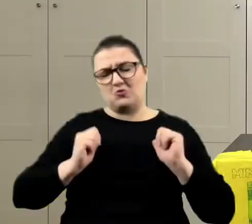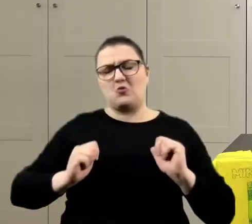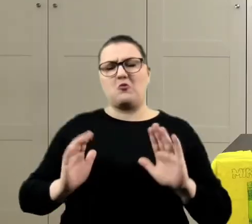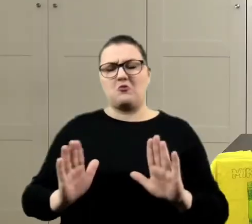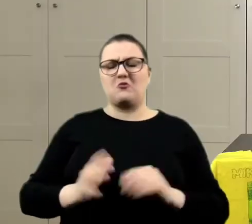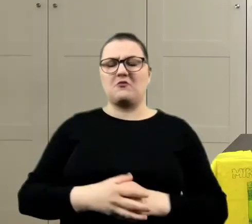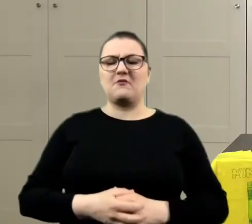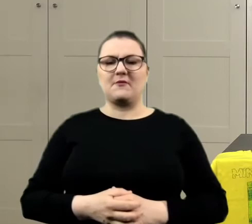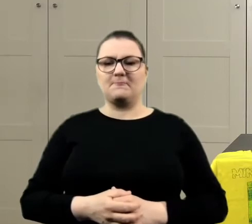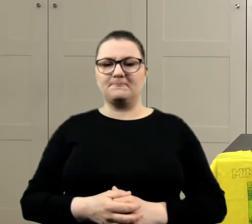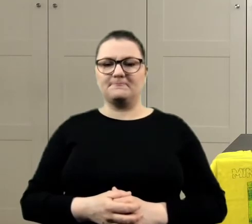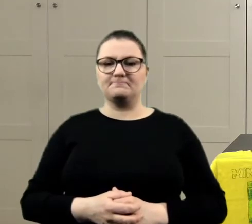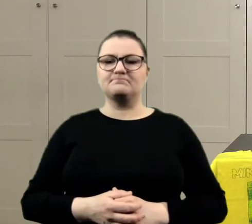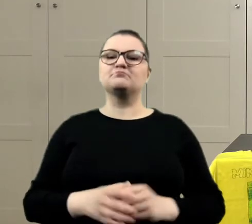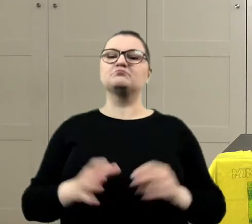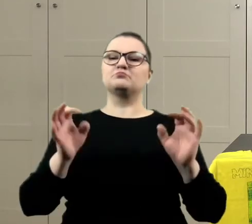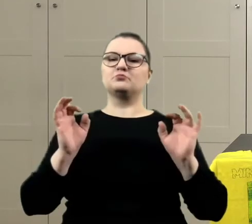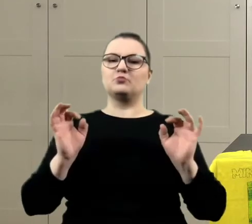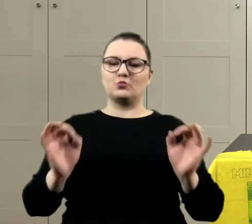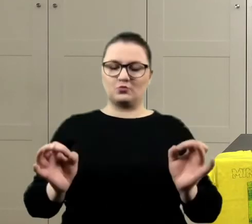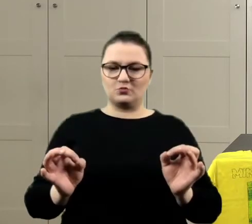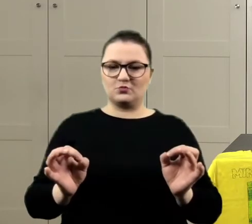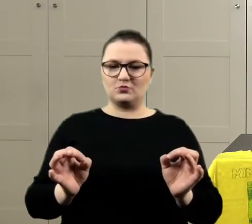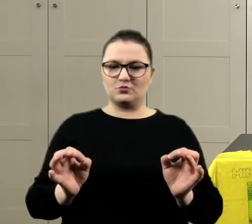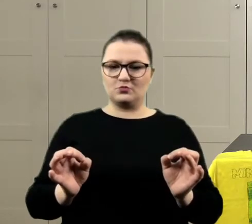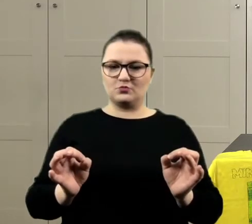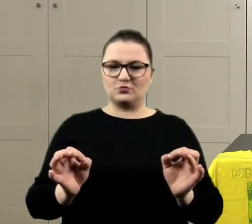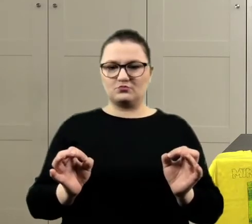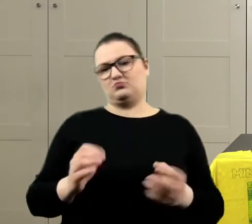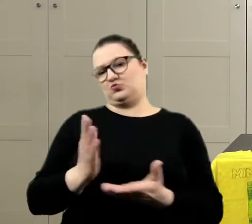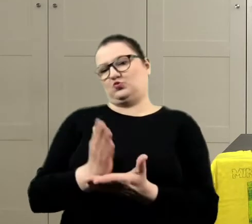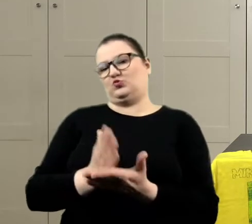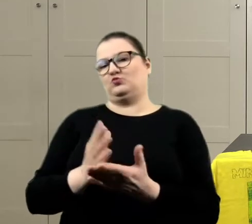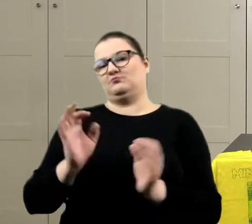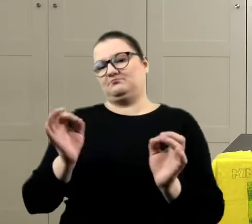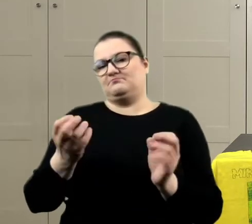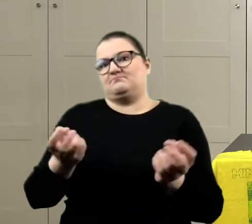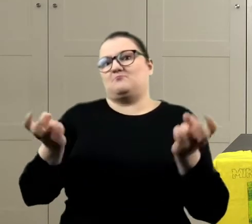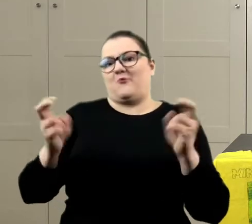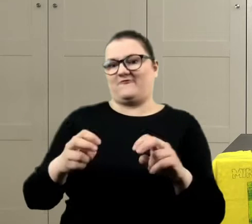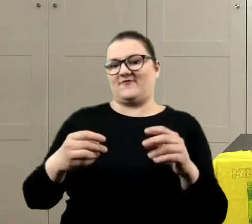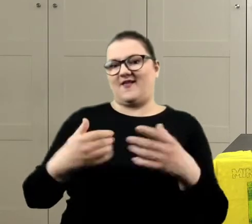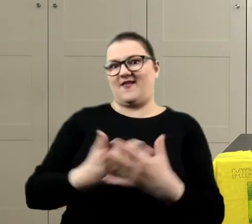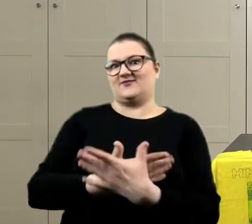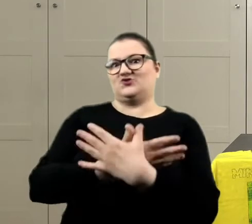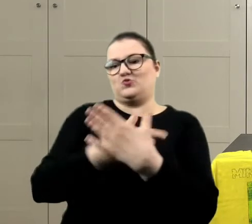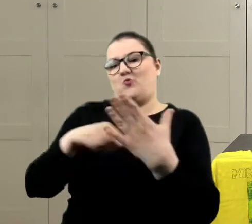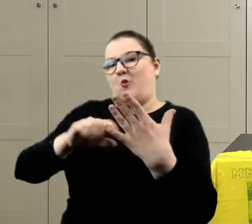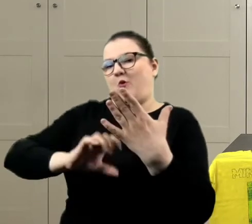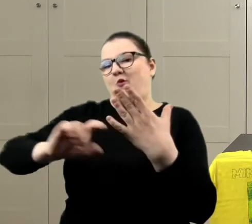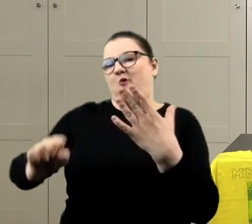Dobra. Dobra. Dobra. już nam powstaje ostatnie skrzydełko.